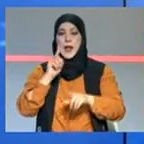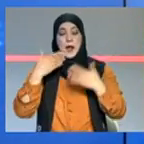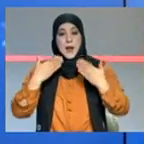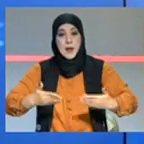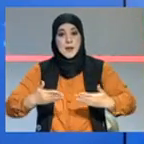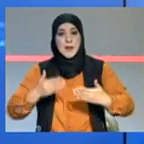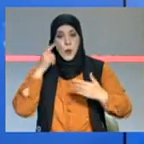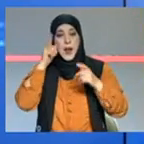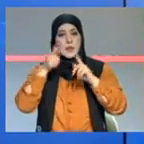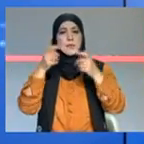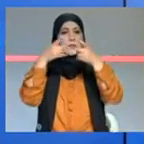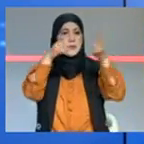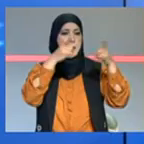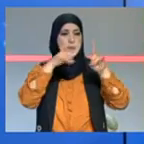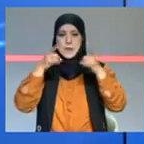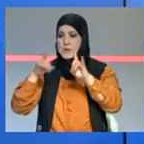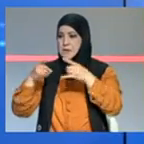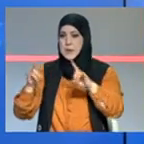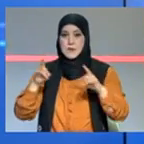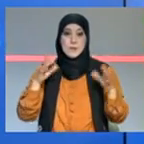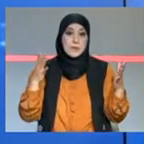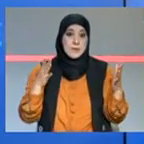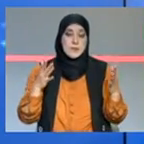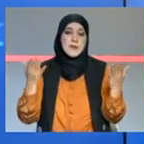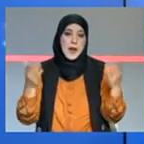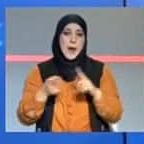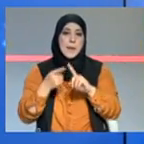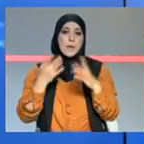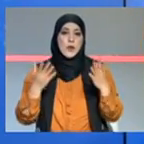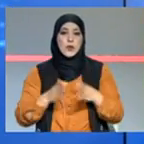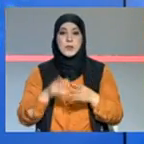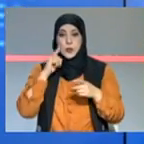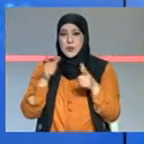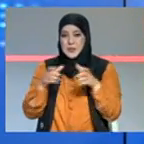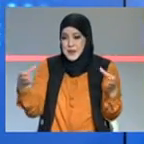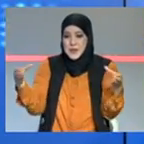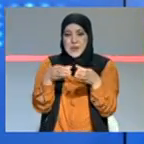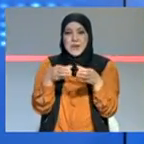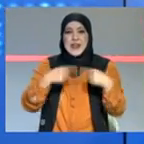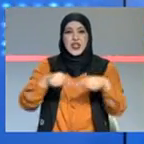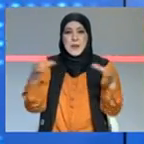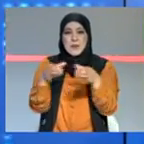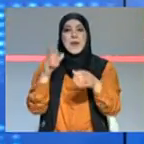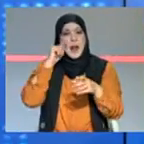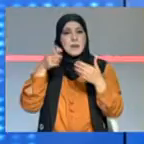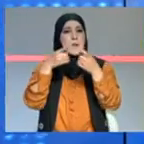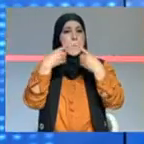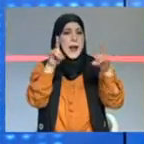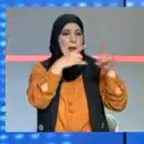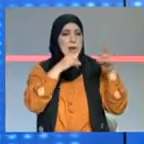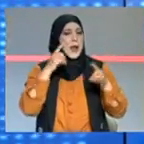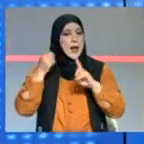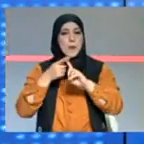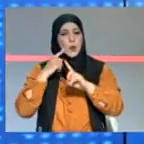الهواء يجب ان نحاولو كيف نحلو الهواء خاصة كده الفضاء صغير برشة نحن نستنعو حتى يجي